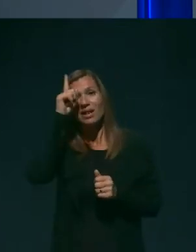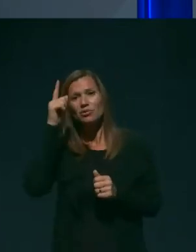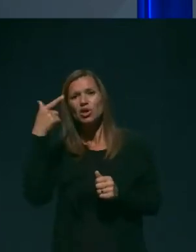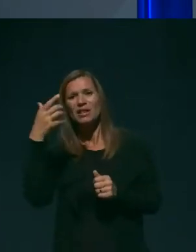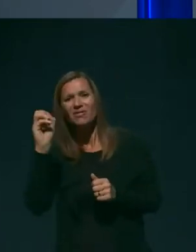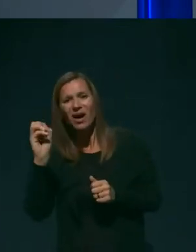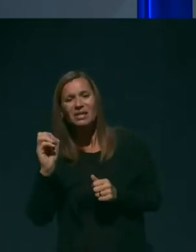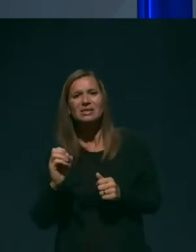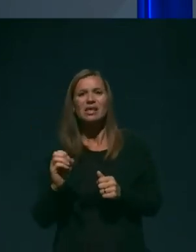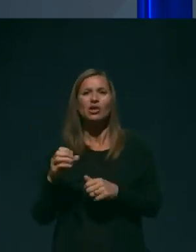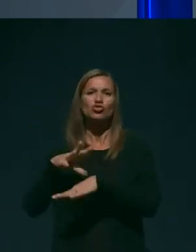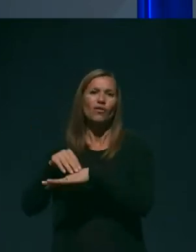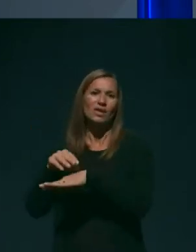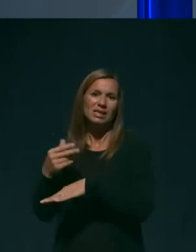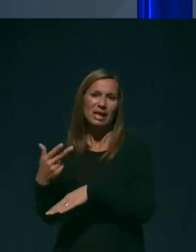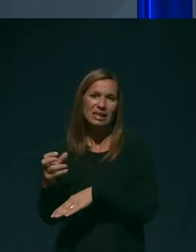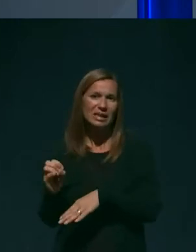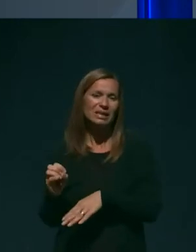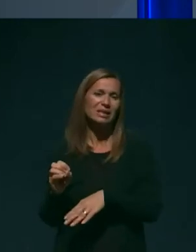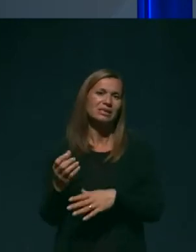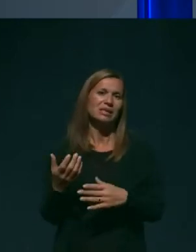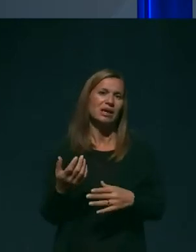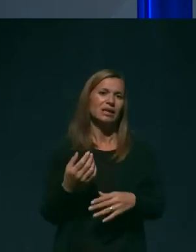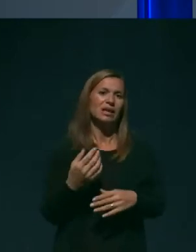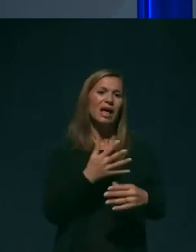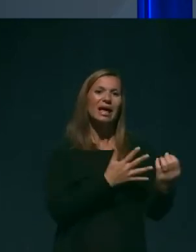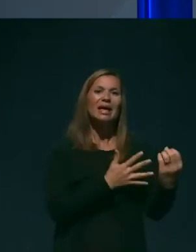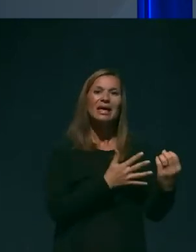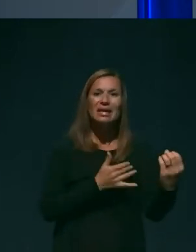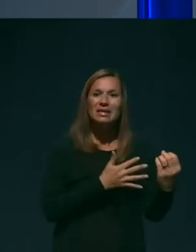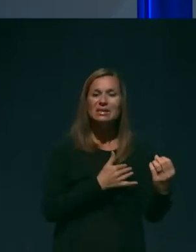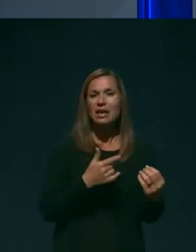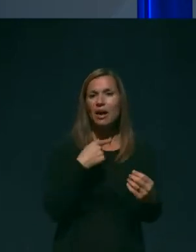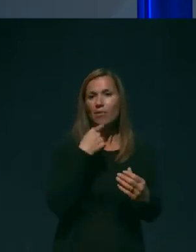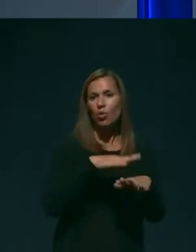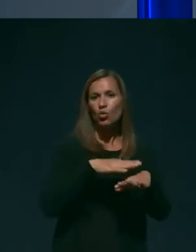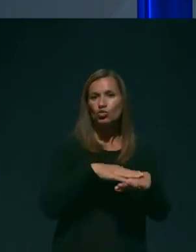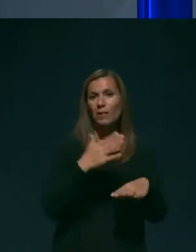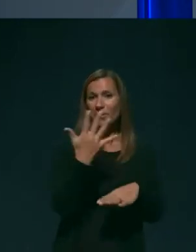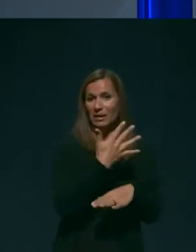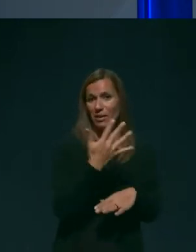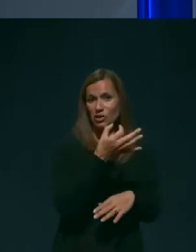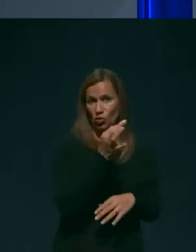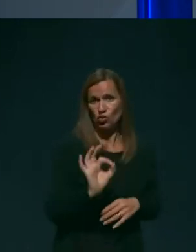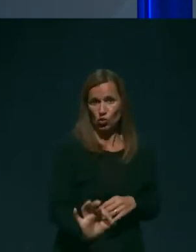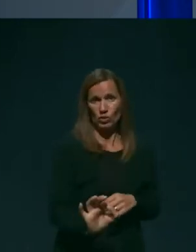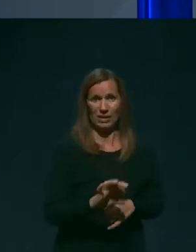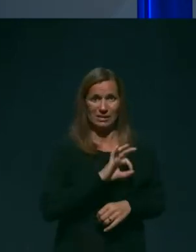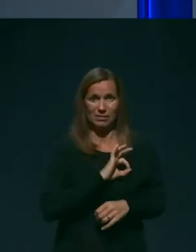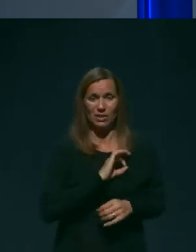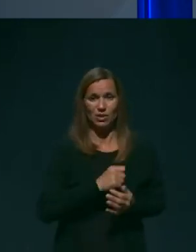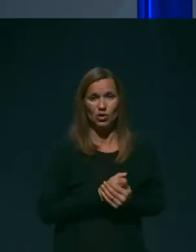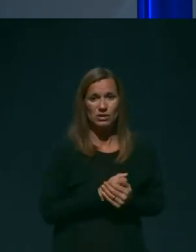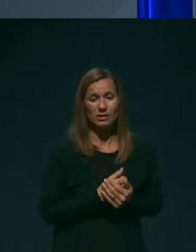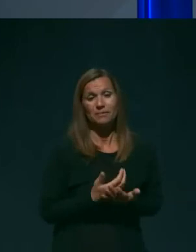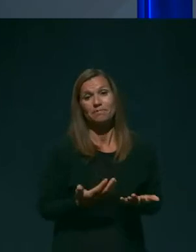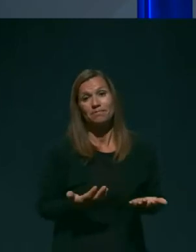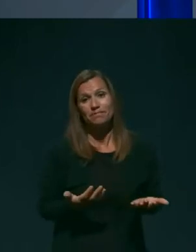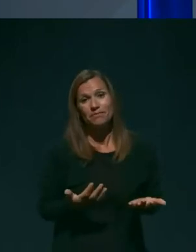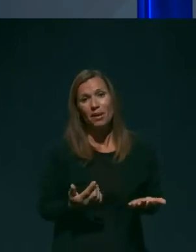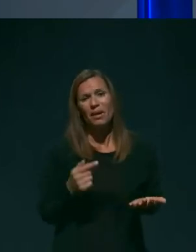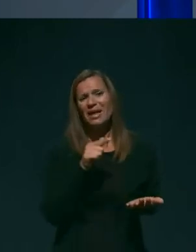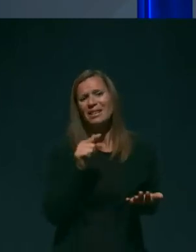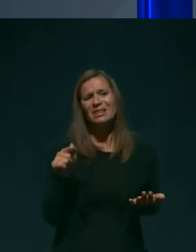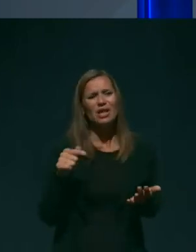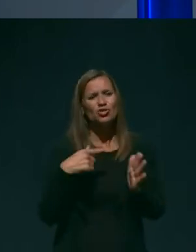na Švedskem 30, Irska poroča celo o 55 odstotni smrtnosti. Zdaj, na vsak način, te številke